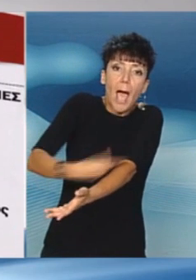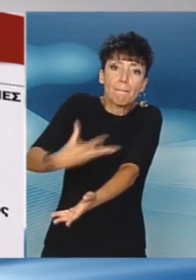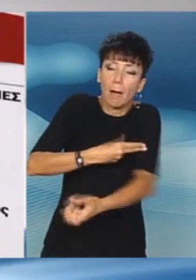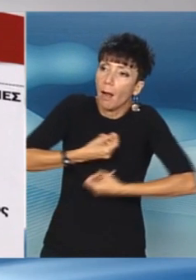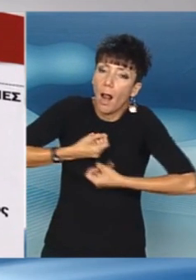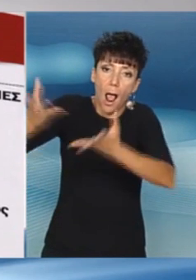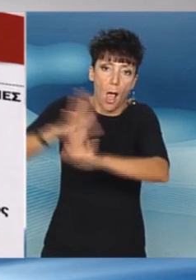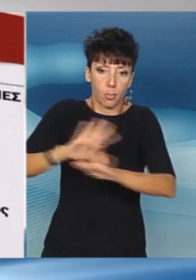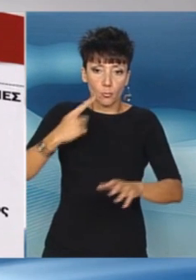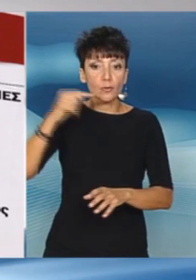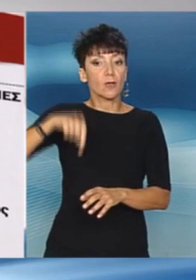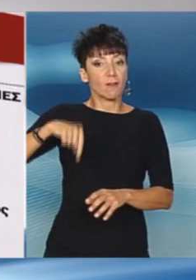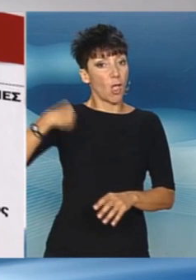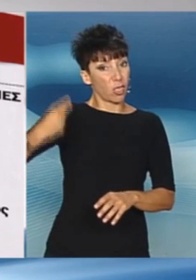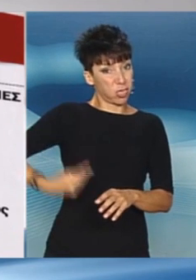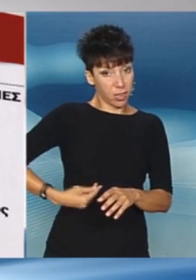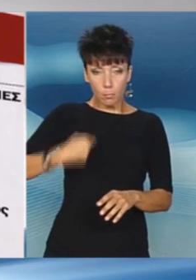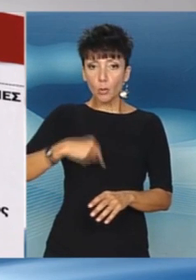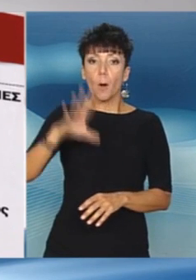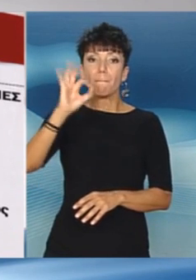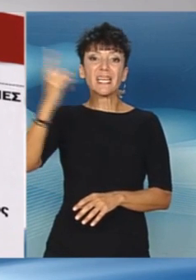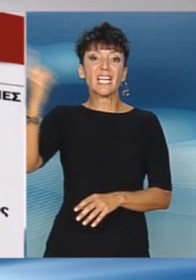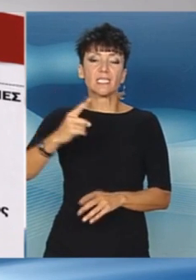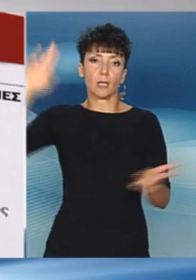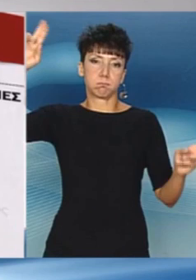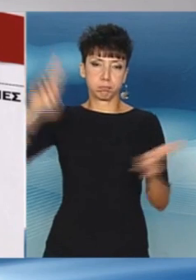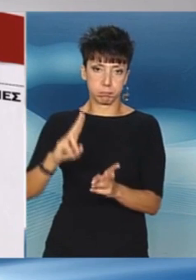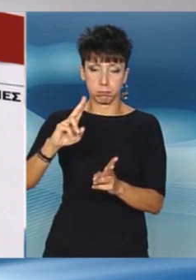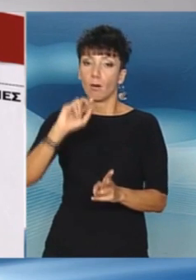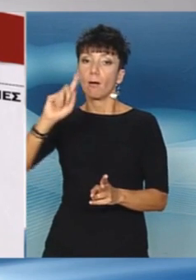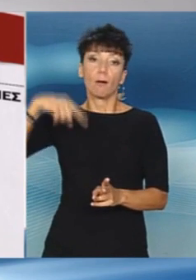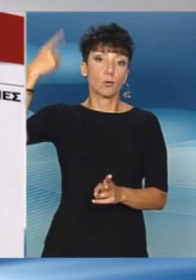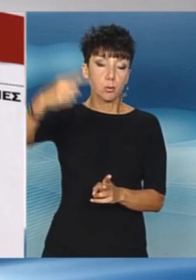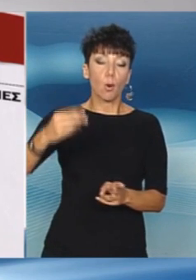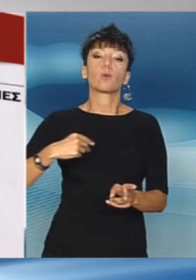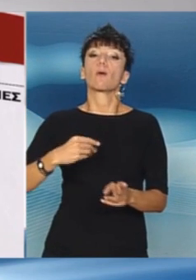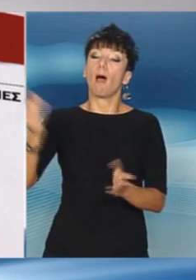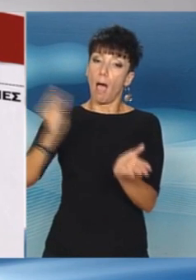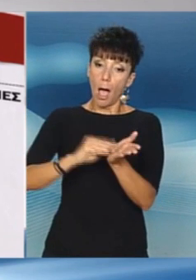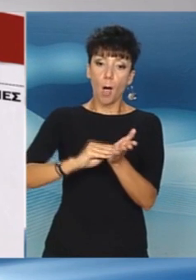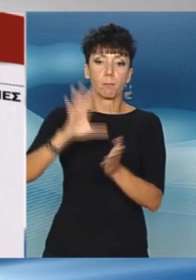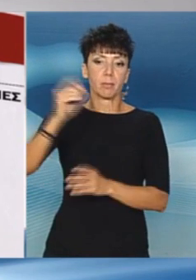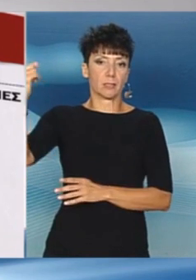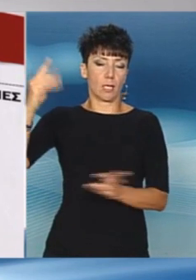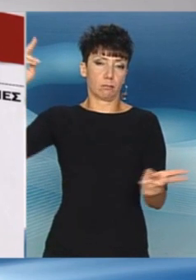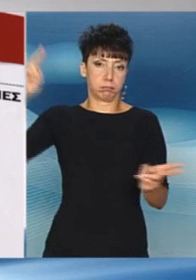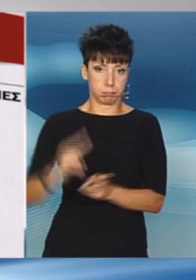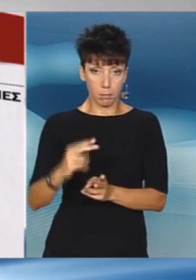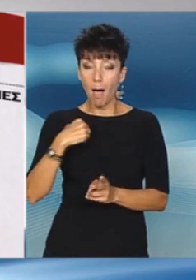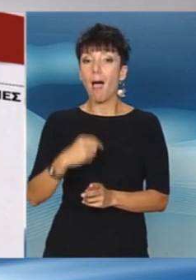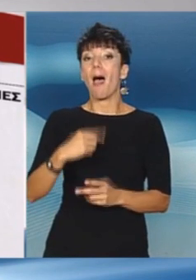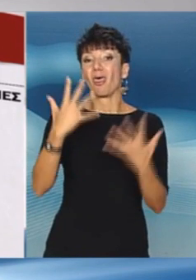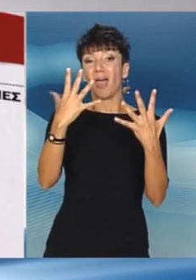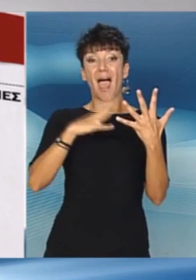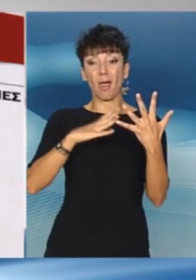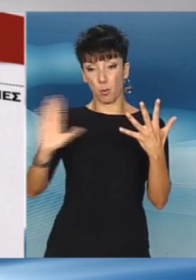50% φέτος και 10% καθεπόμενο έτος μέχρι το 2015 ενώ θα προσλαμβάνεται το 2011 ένας για κάθε 10 που